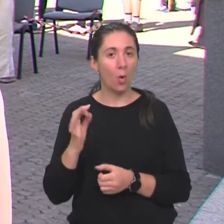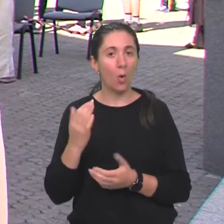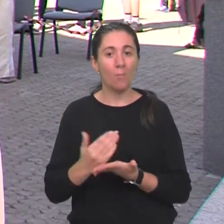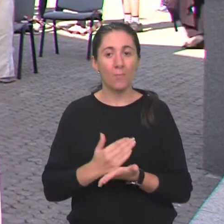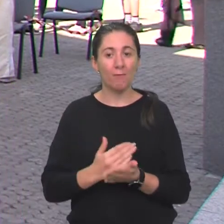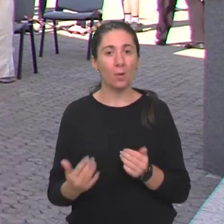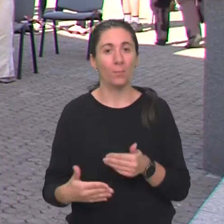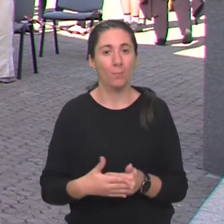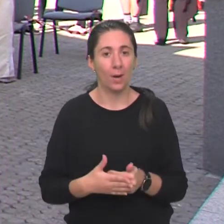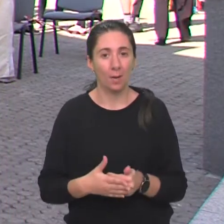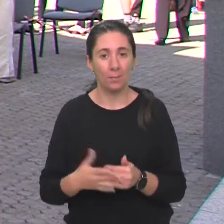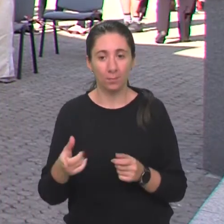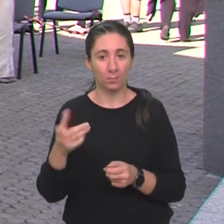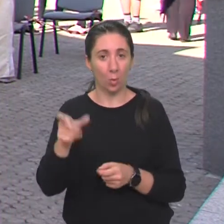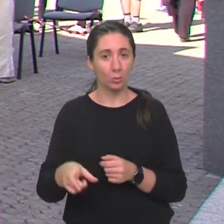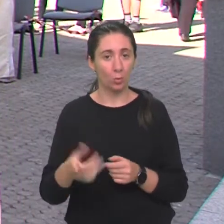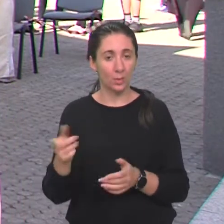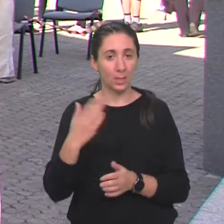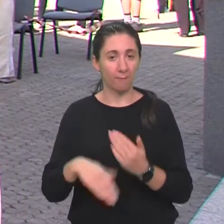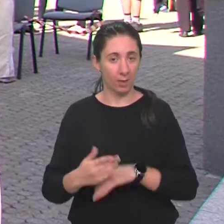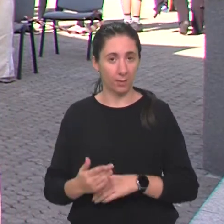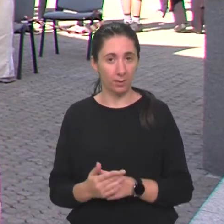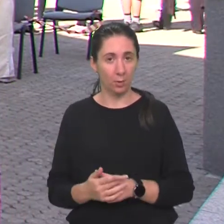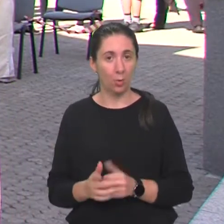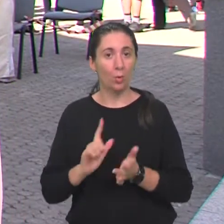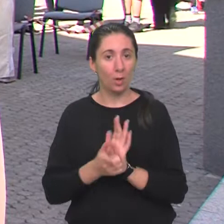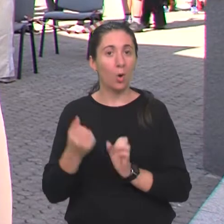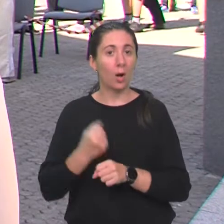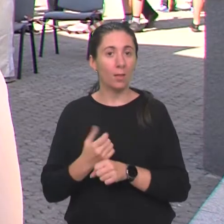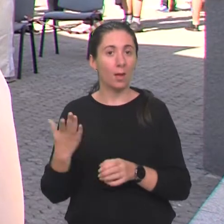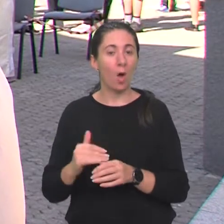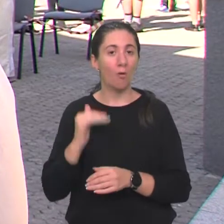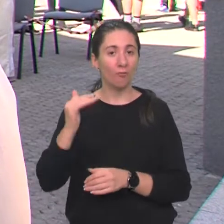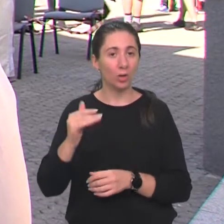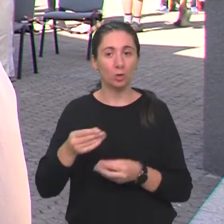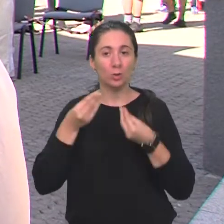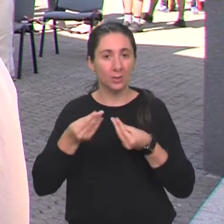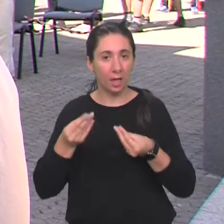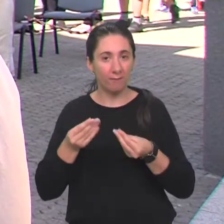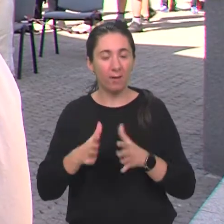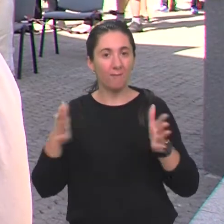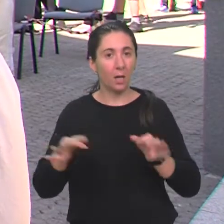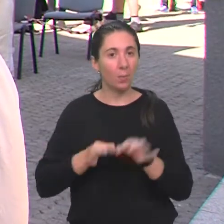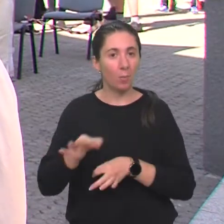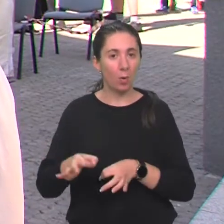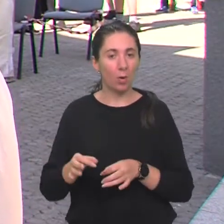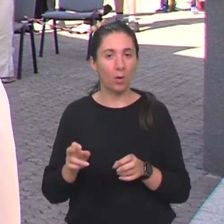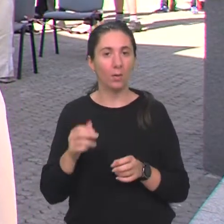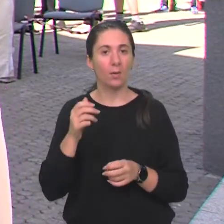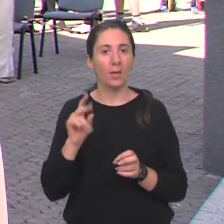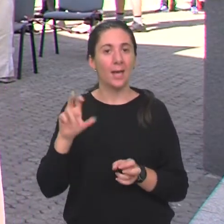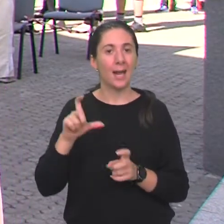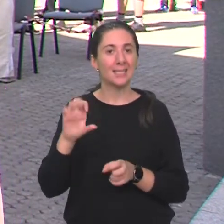pristupu prema osobama sa invaliditetom. Trenutno radi kao višistručni savjetnik na jednom velikom projektu pod nazivom